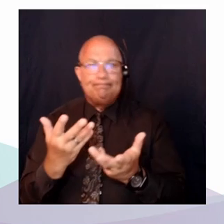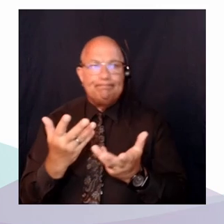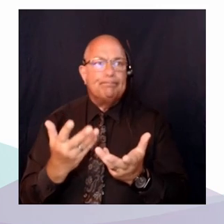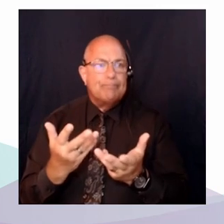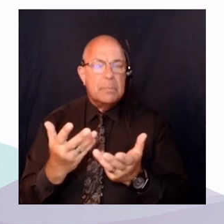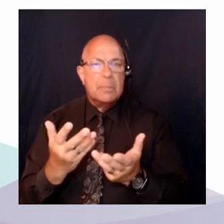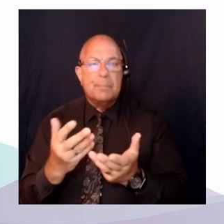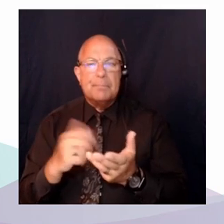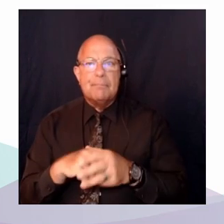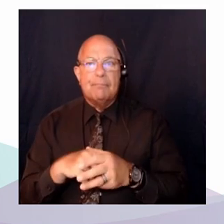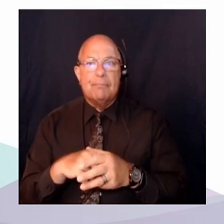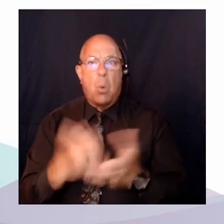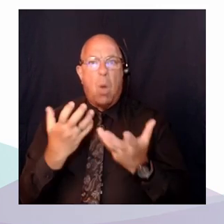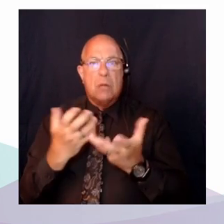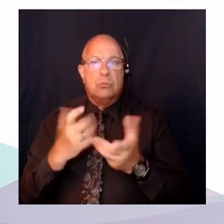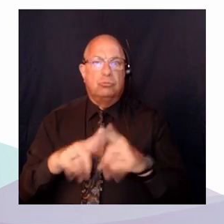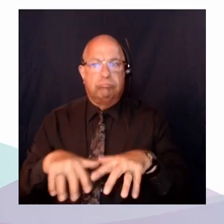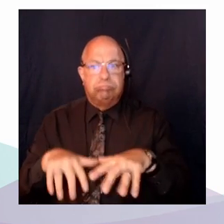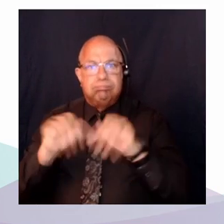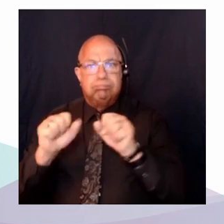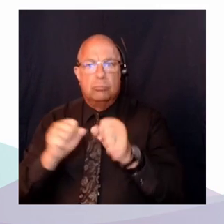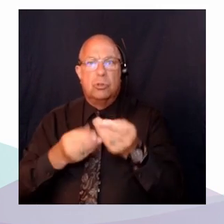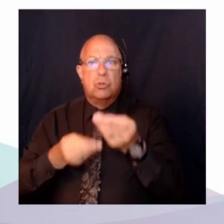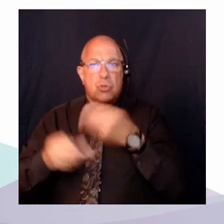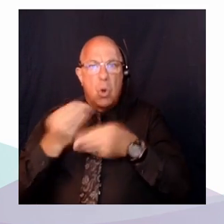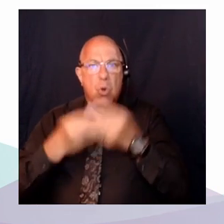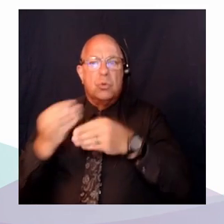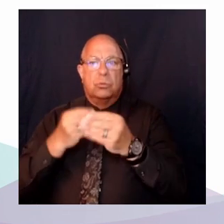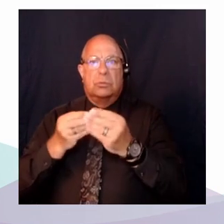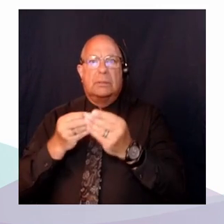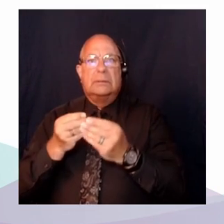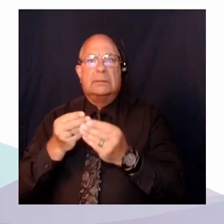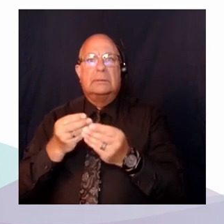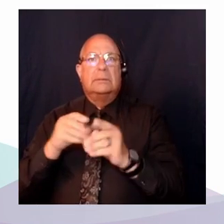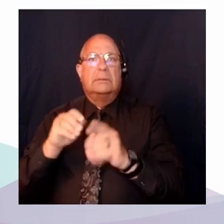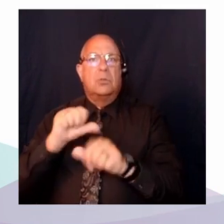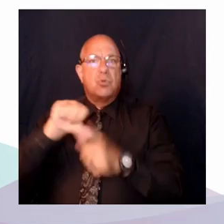judiciaires et avoir accès à des réparations transformatrices.